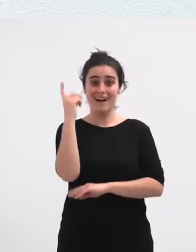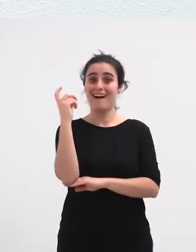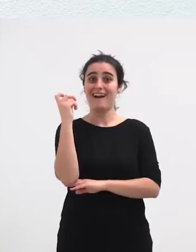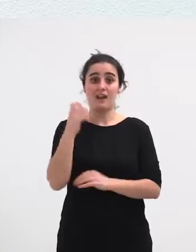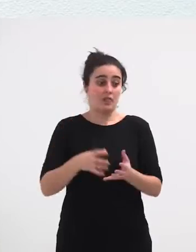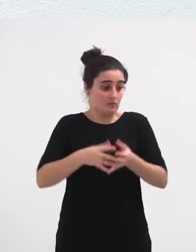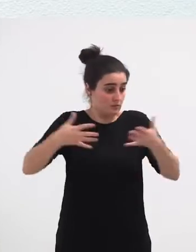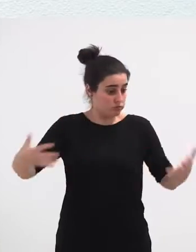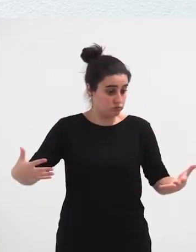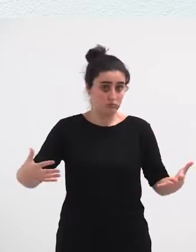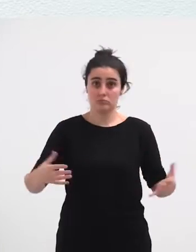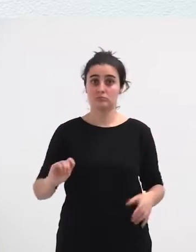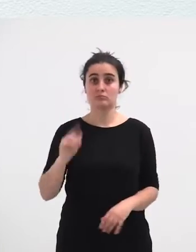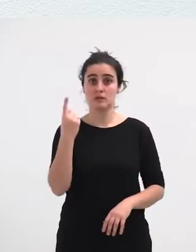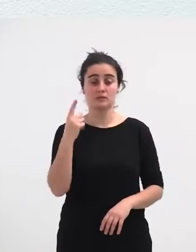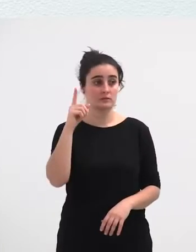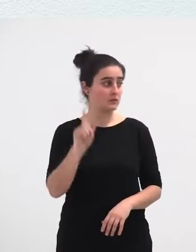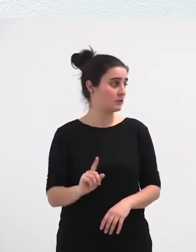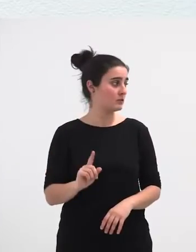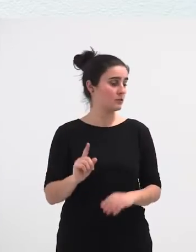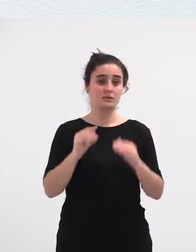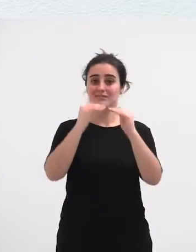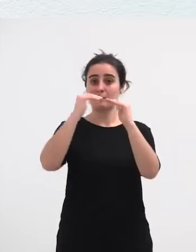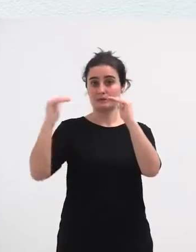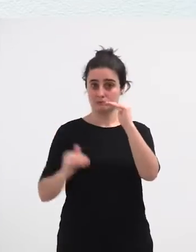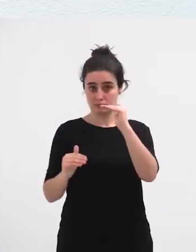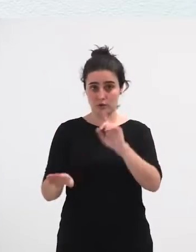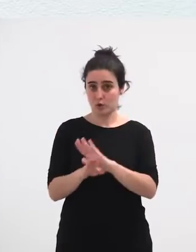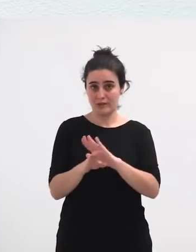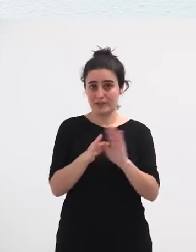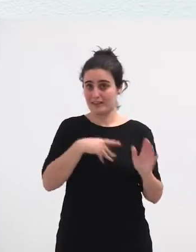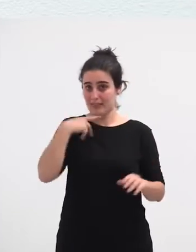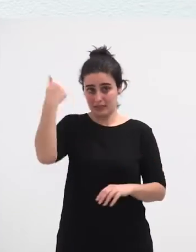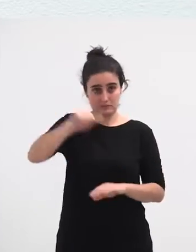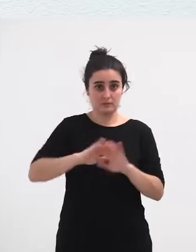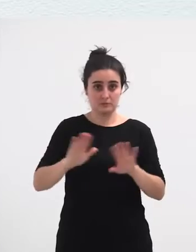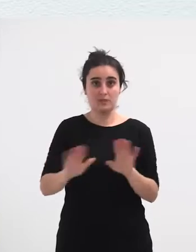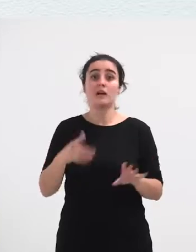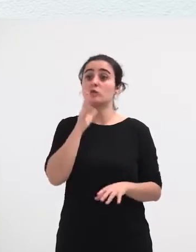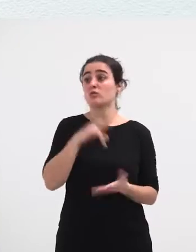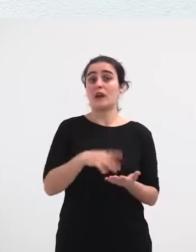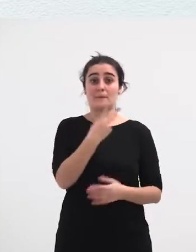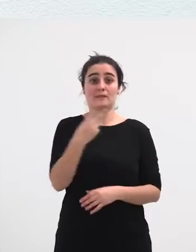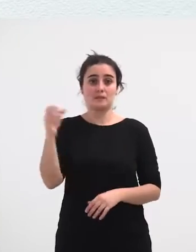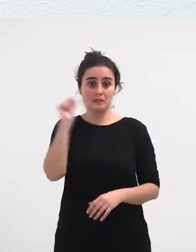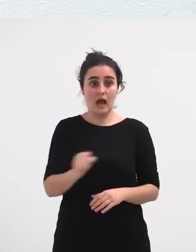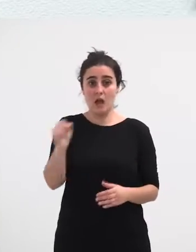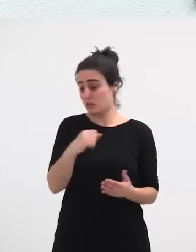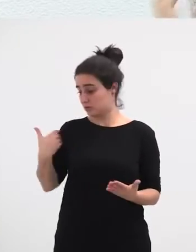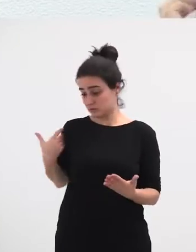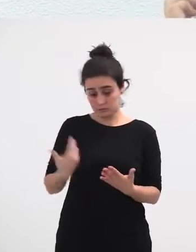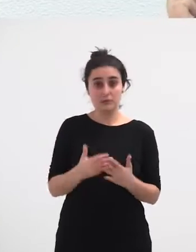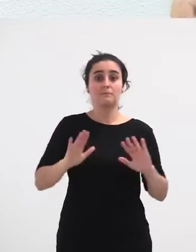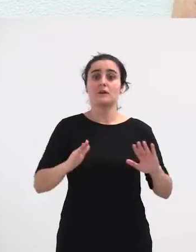Desfile Ondienak Parekideak Ez dira Dira Hori Ere Ogeita Biurte Pasatu Dira Baina Gaur Horaindik